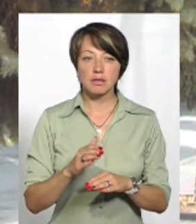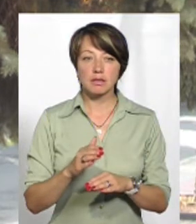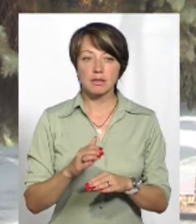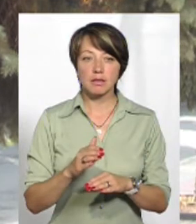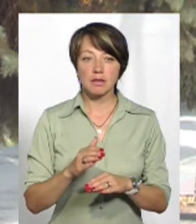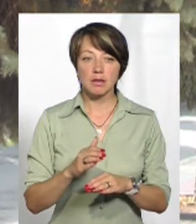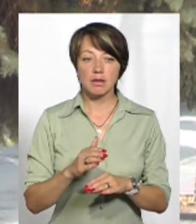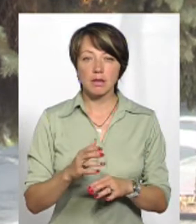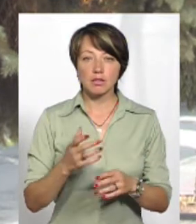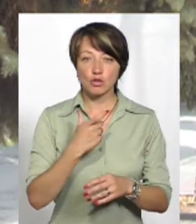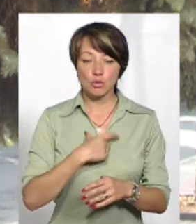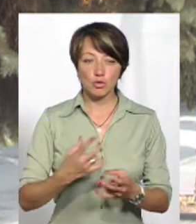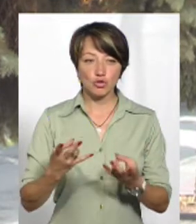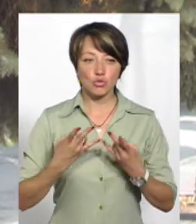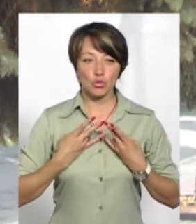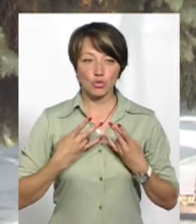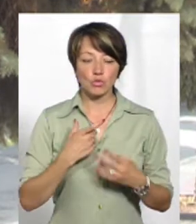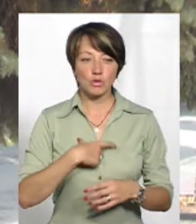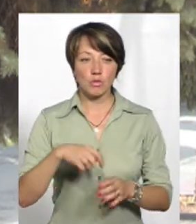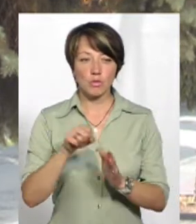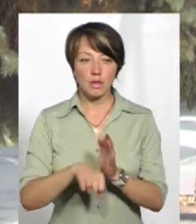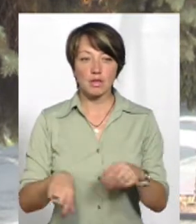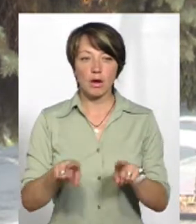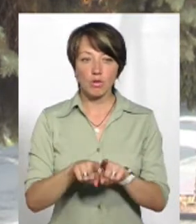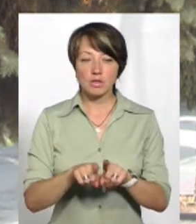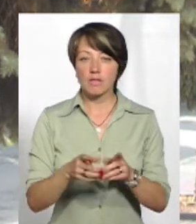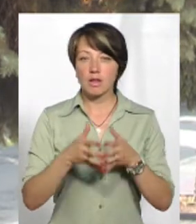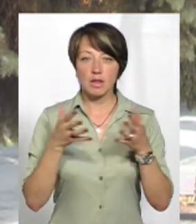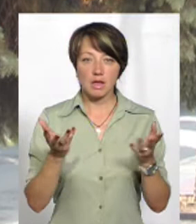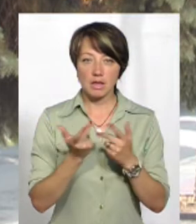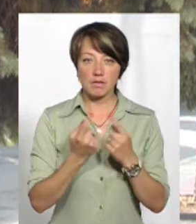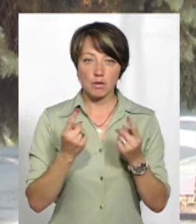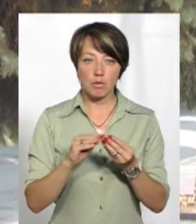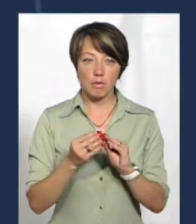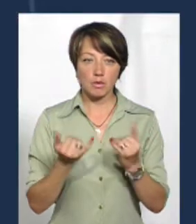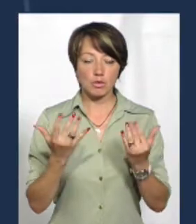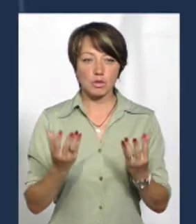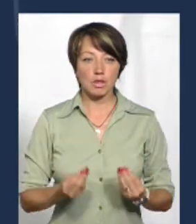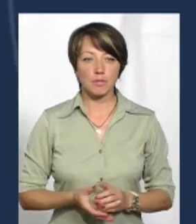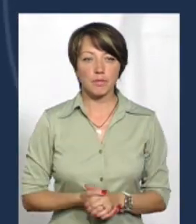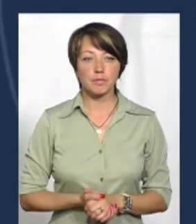причинивши собі шкоду тим так званим суїцидом. Це також велика кількість і дуже велика проблема сьогодні в нас.